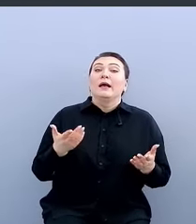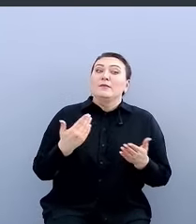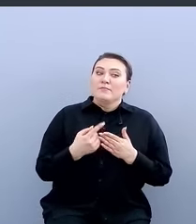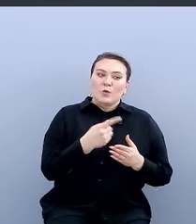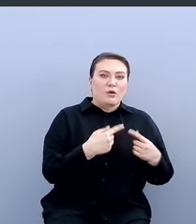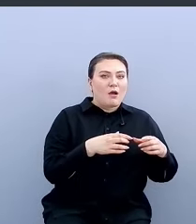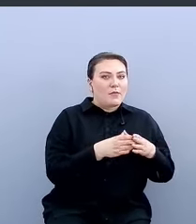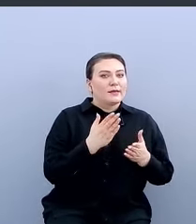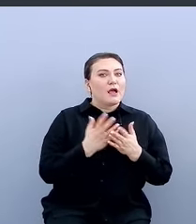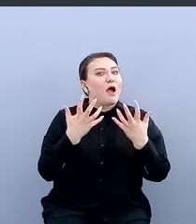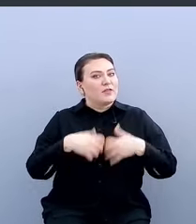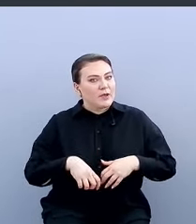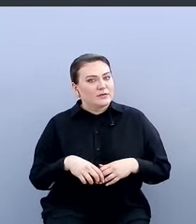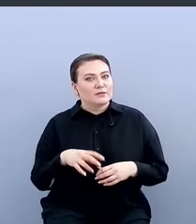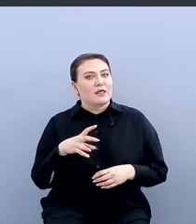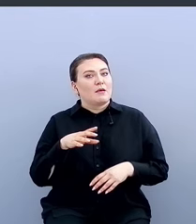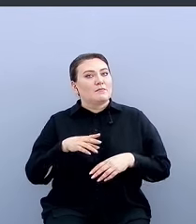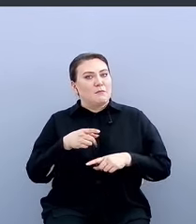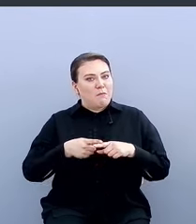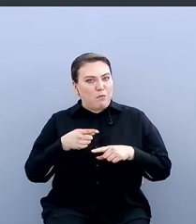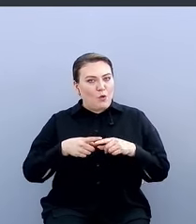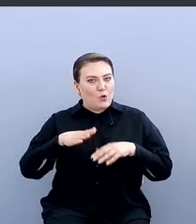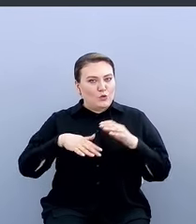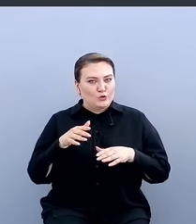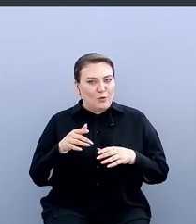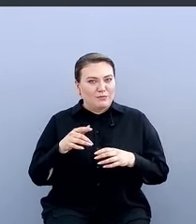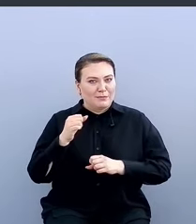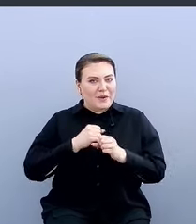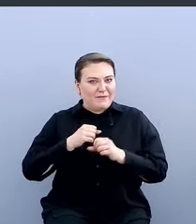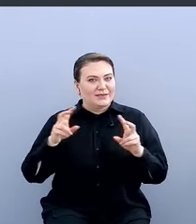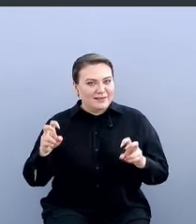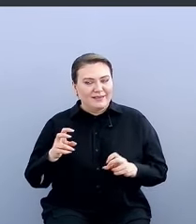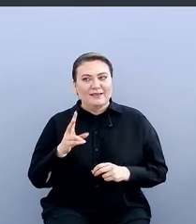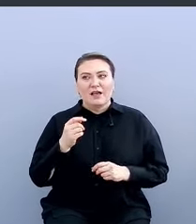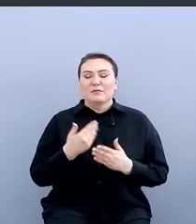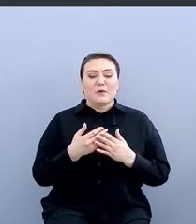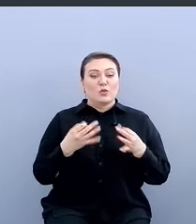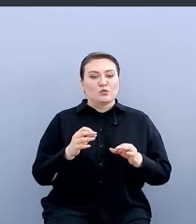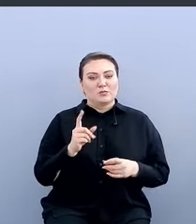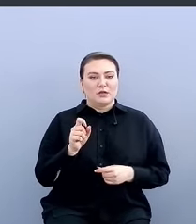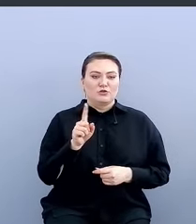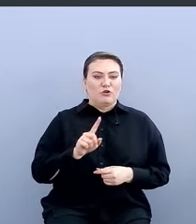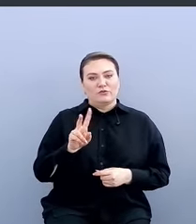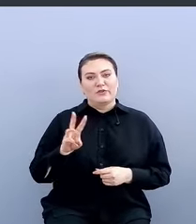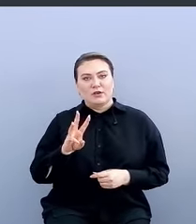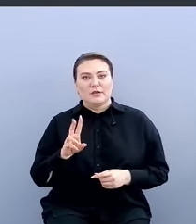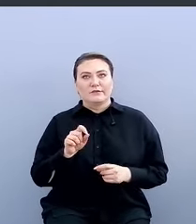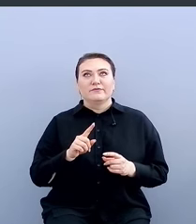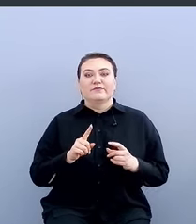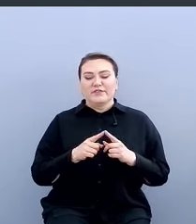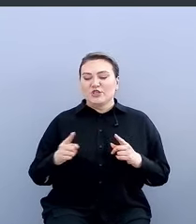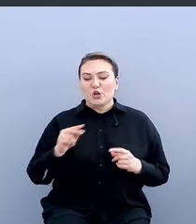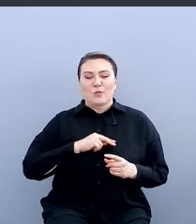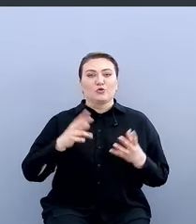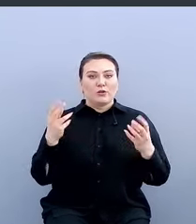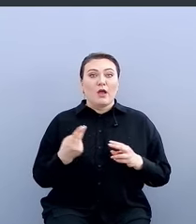на полуручном приводе, и доступы тебе прорастают за часы, например, в течение рабочего дня, и это